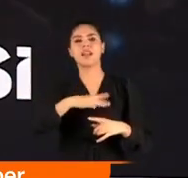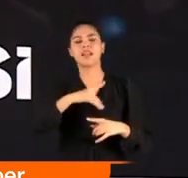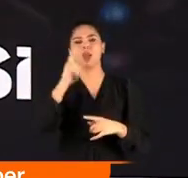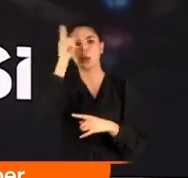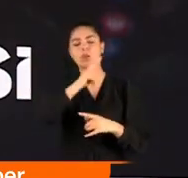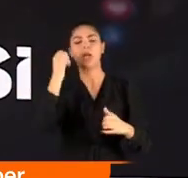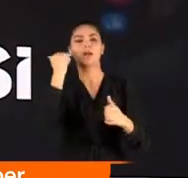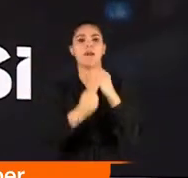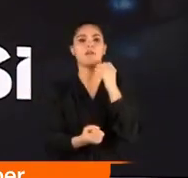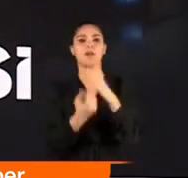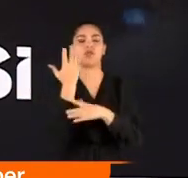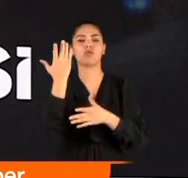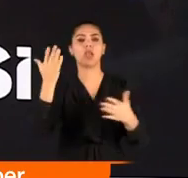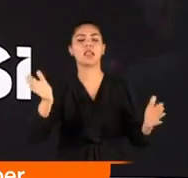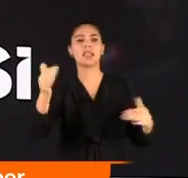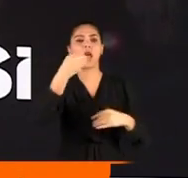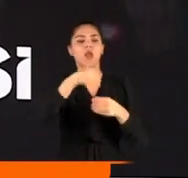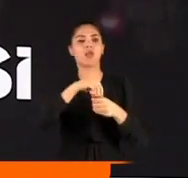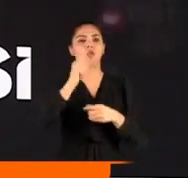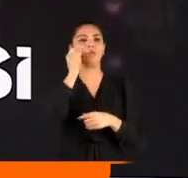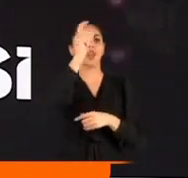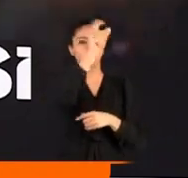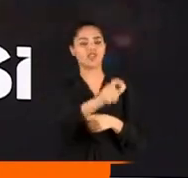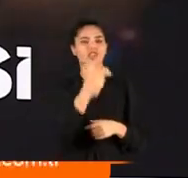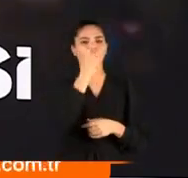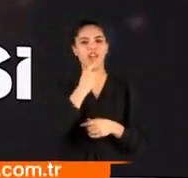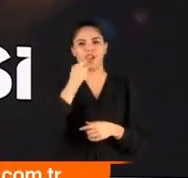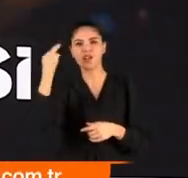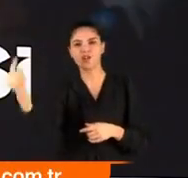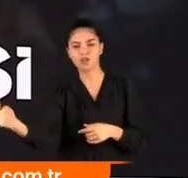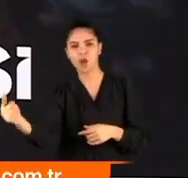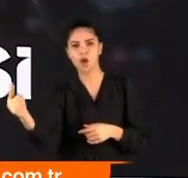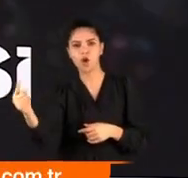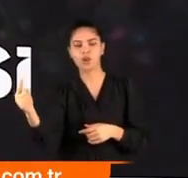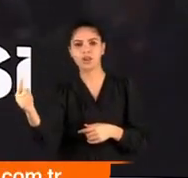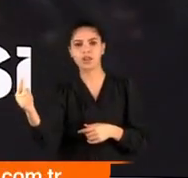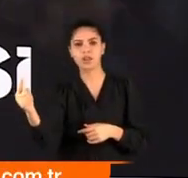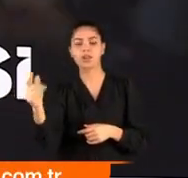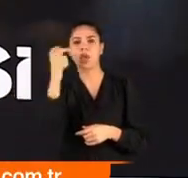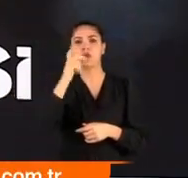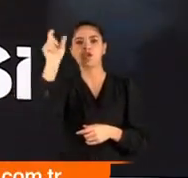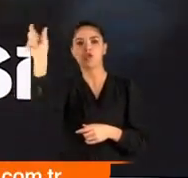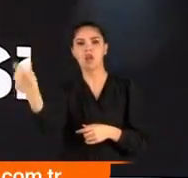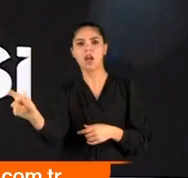kavgası. Salondakilerden biri çalınmasını istediği şarkı sıraya alınınca müzisyeni önce